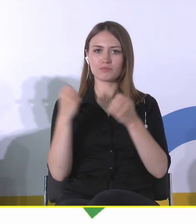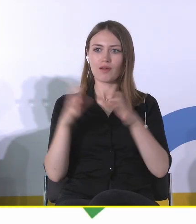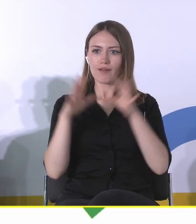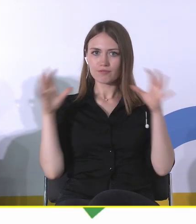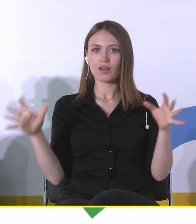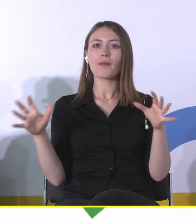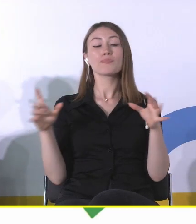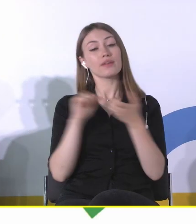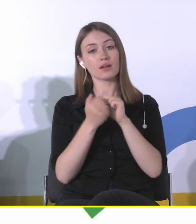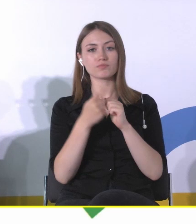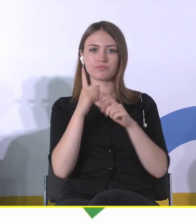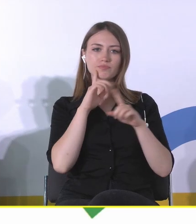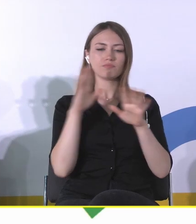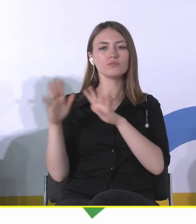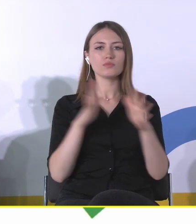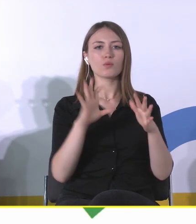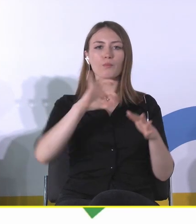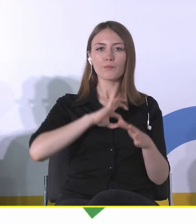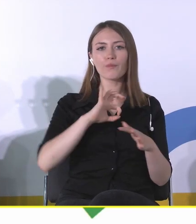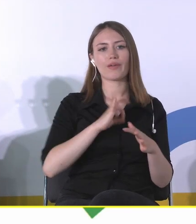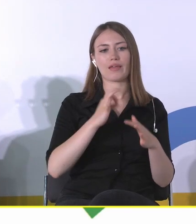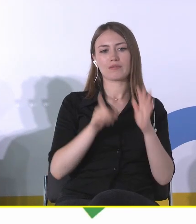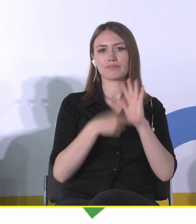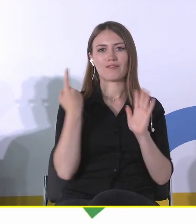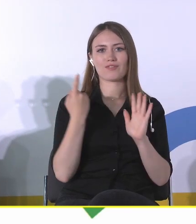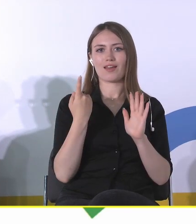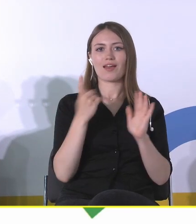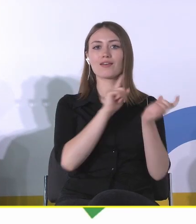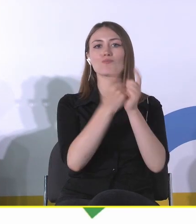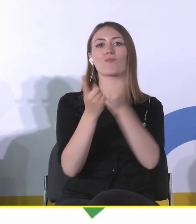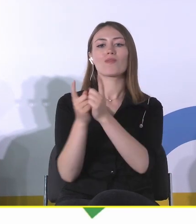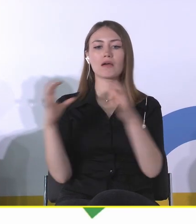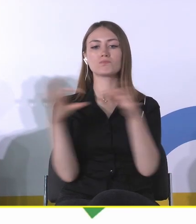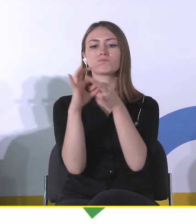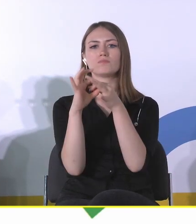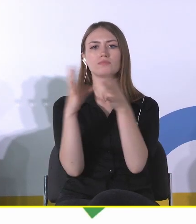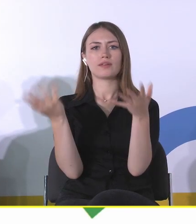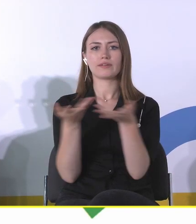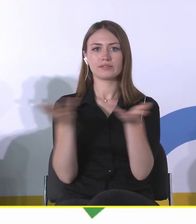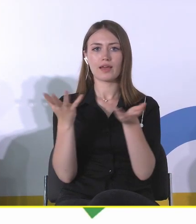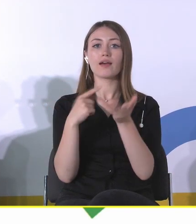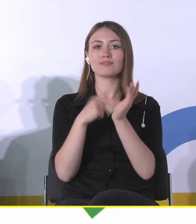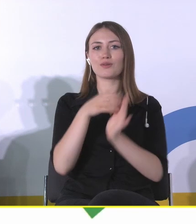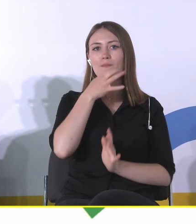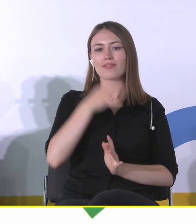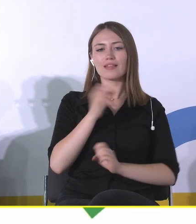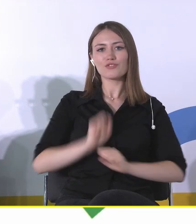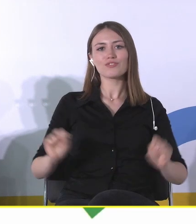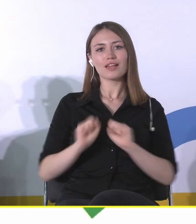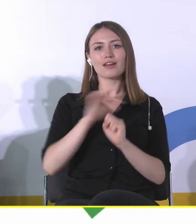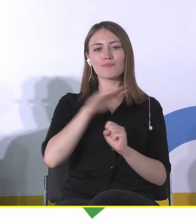a która jest też bardzo moja, pierwotna i gdzie one się spotykały. To jest też pytanie, które nam pozwala, czy takie ćwiczenie, które nam pozwoli odpowiedzieć,